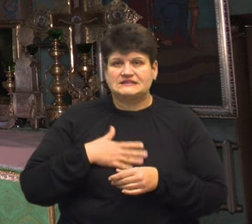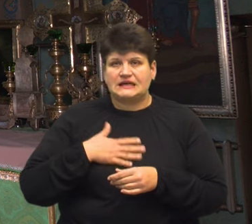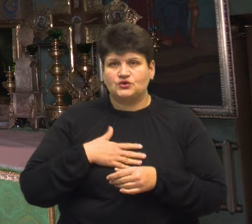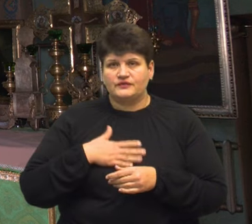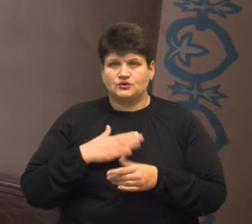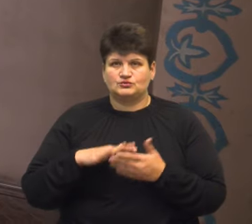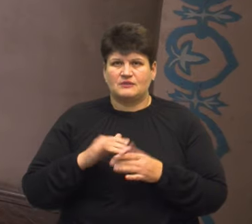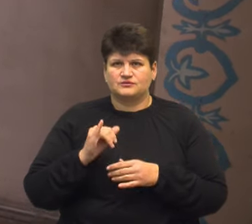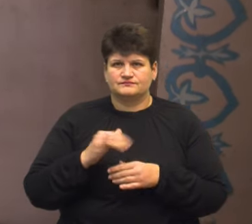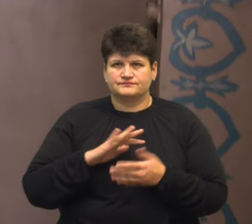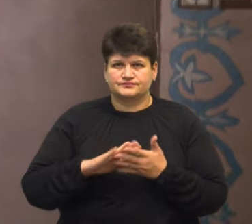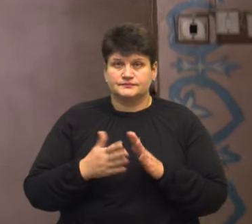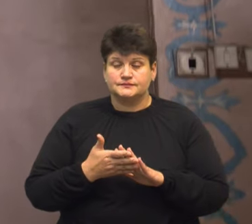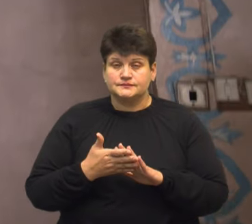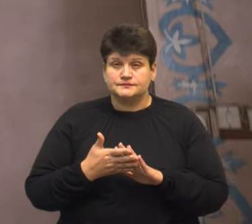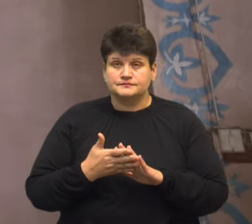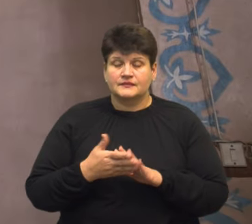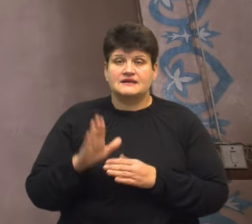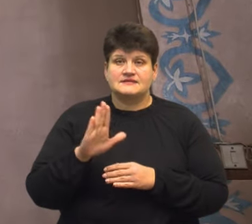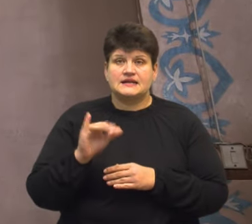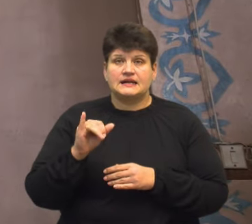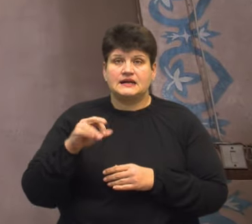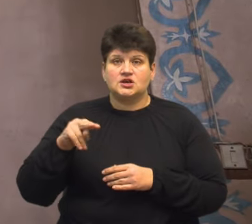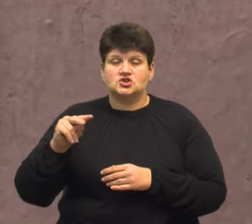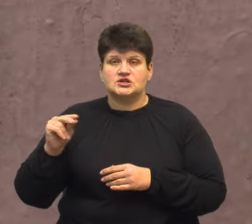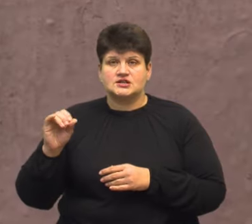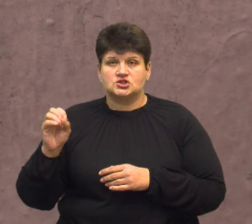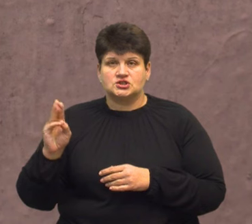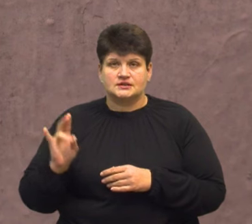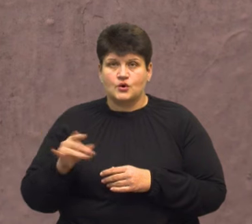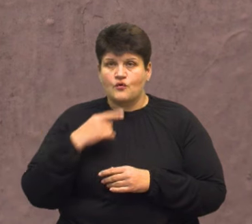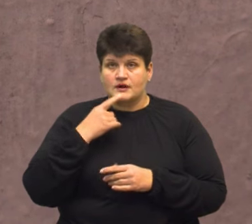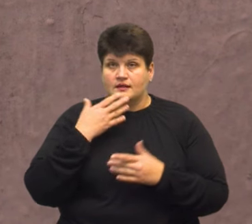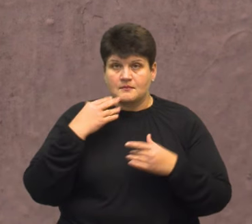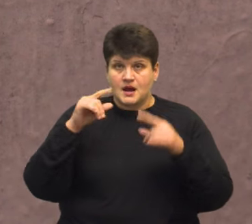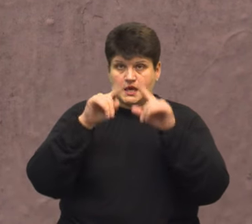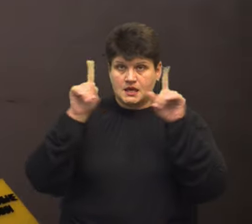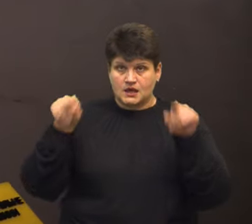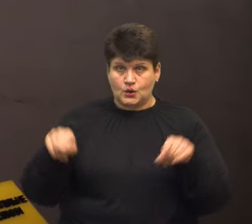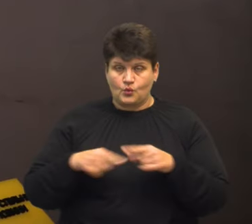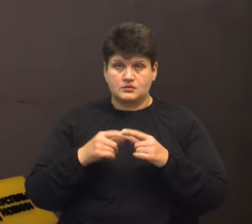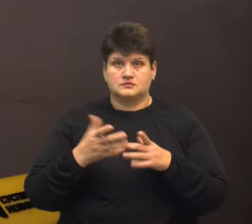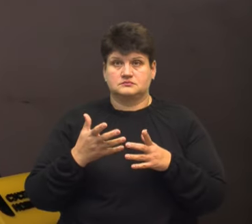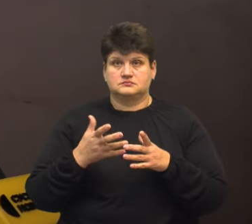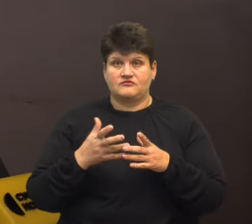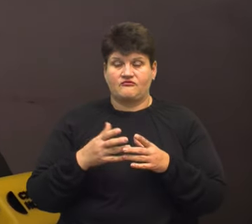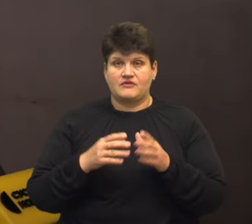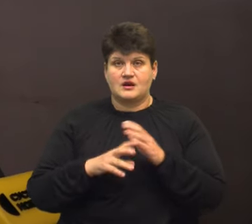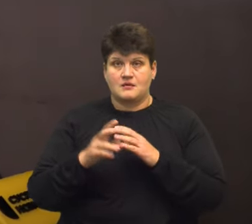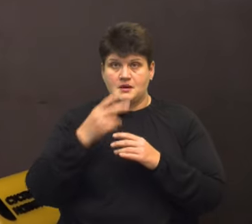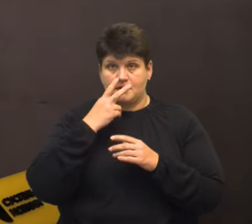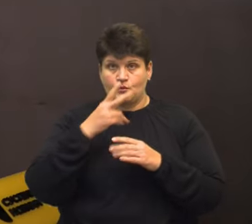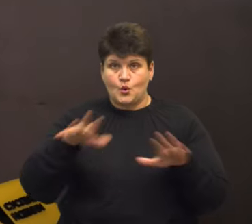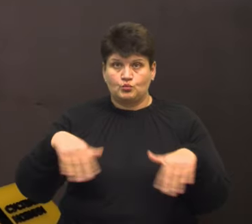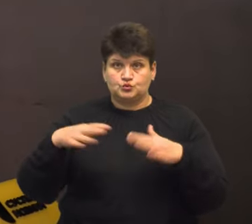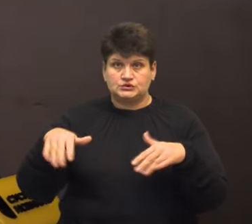незадовільному стані. Василь Ільчишин каже, немає деяких ікон та картин в храмі. Бачимо пусті стіни